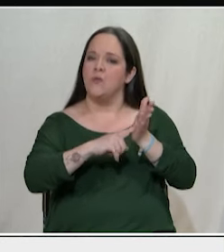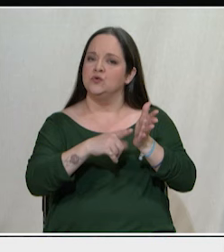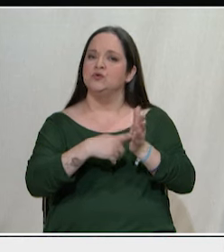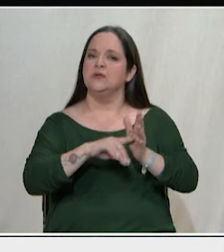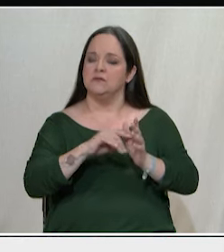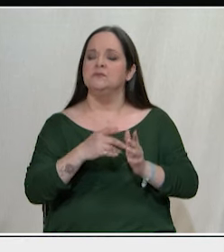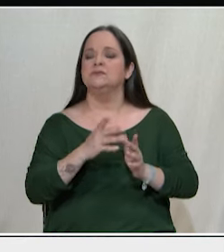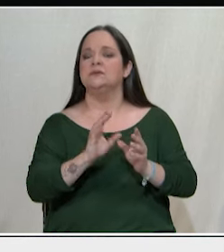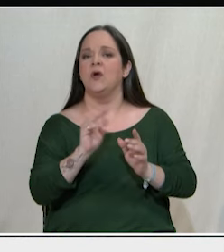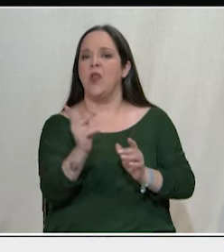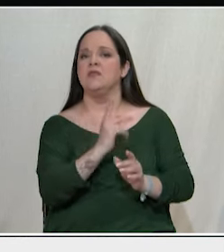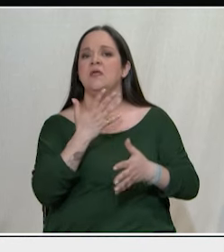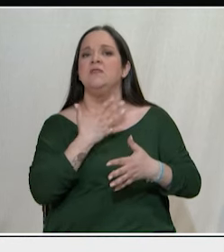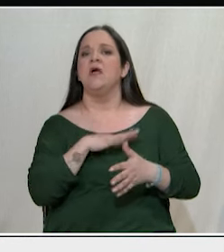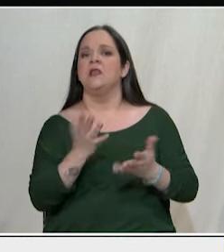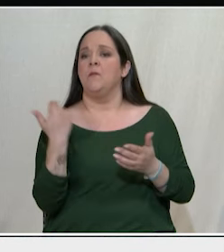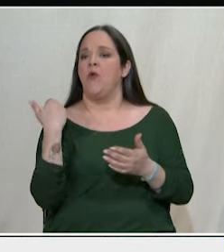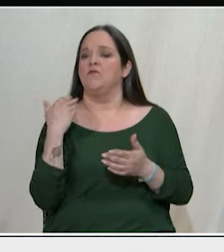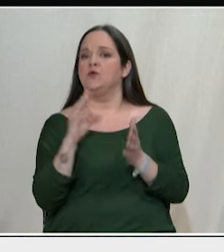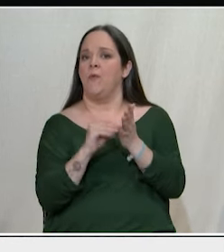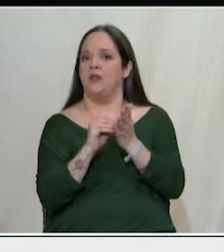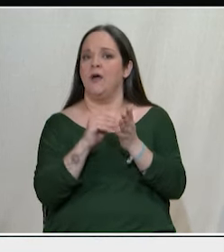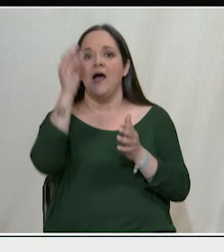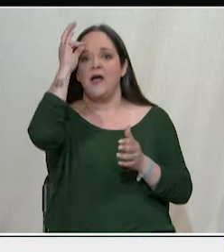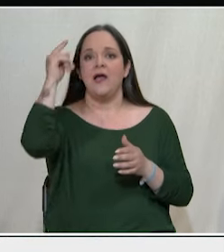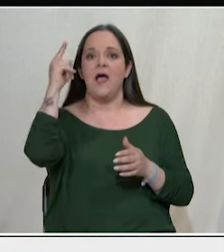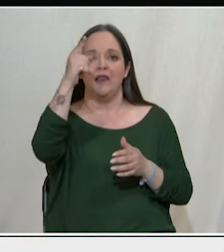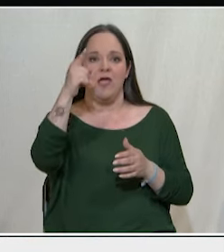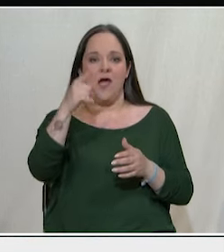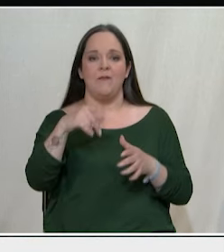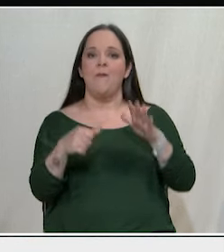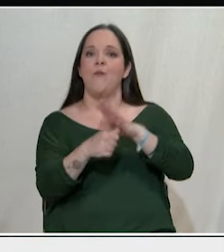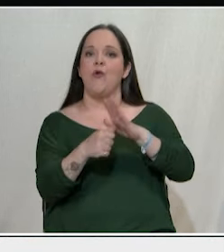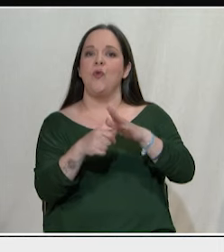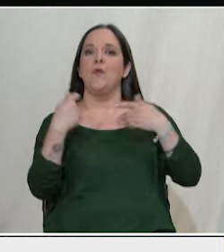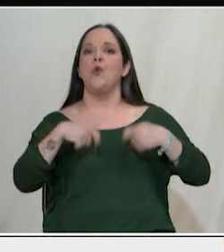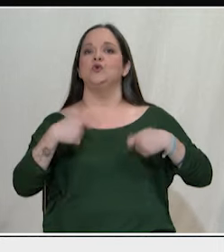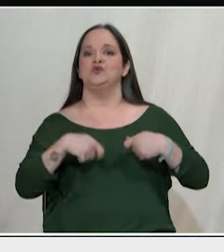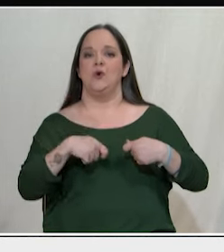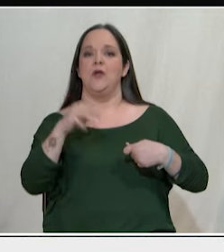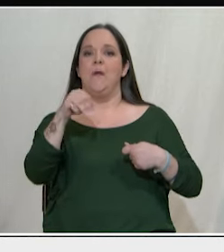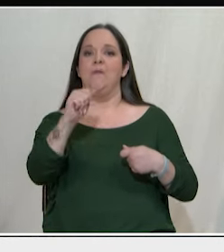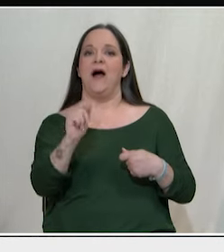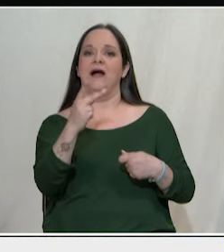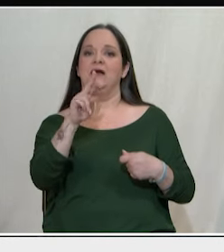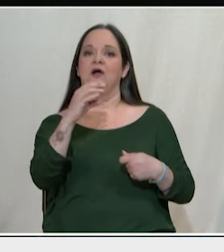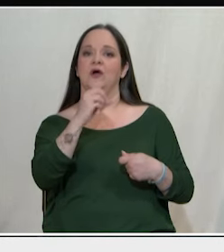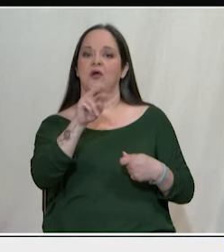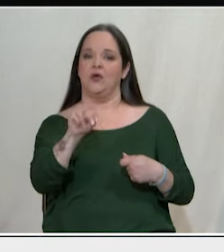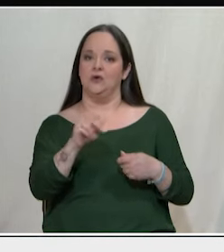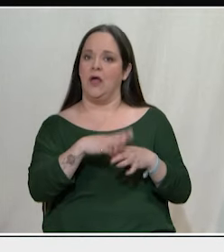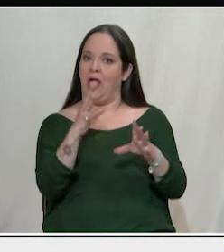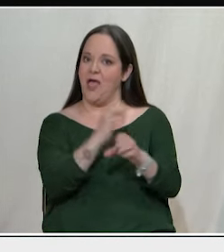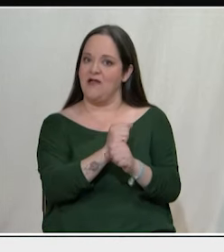ένα πολύ πρόσφατο παράδειγμα είναι τι έχει γίνει στη Γαλλία με τον πρόεδρο των πλουσίων με τον Μακρόν πέρασε το ασφαλιστικό